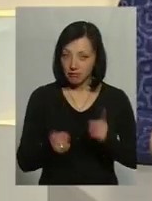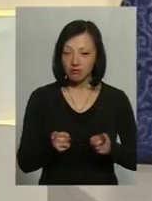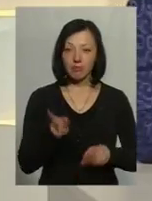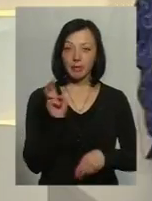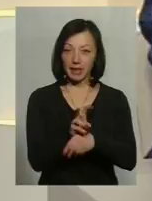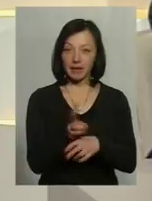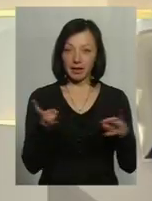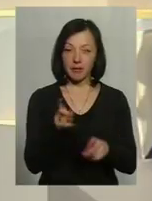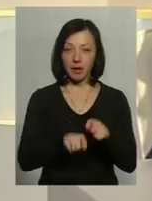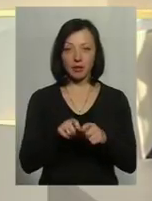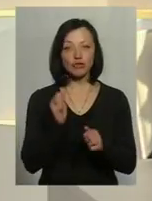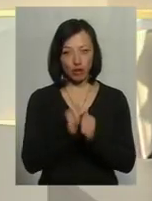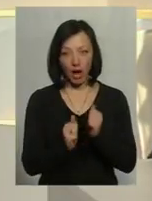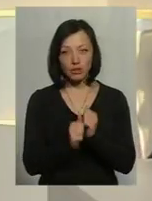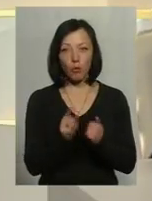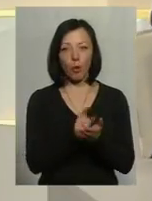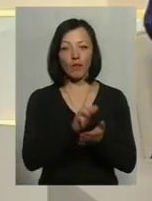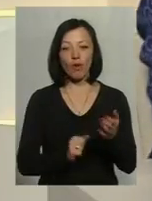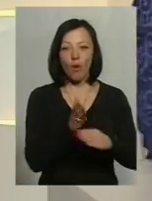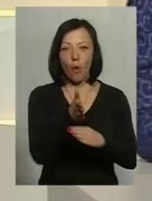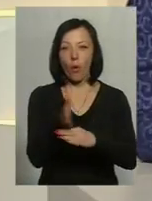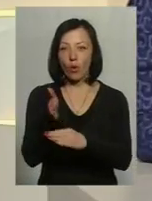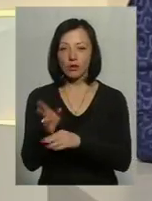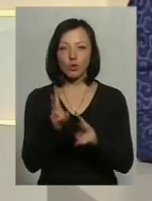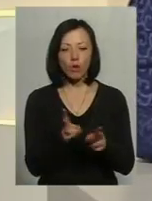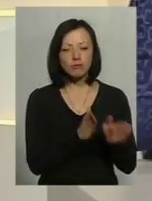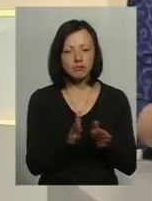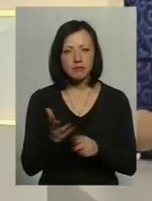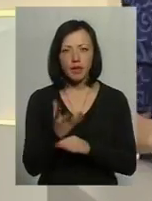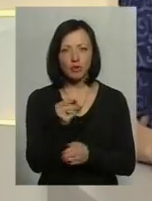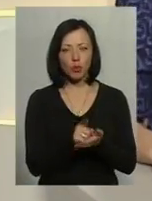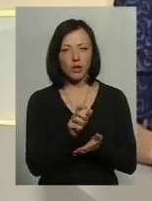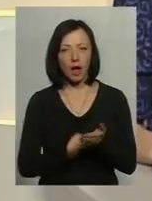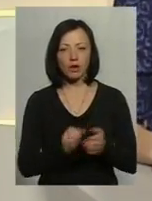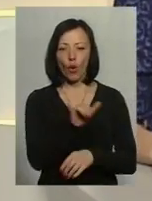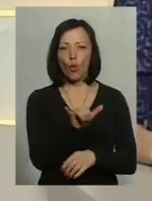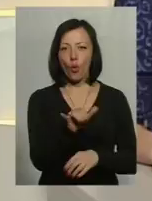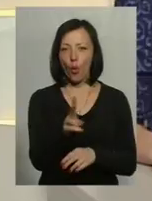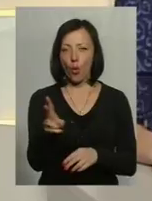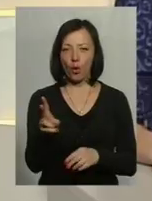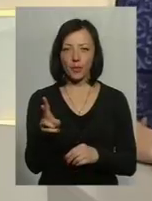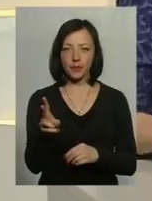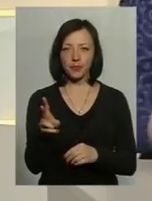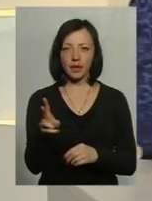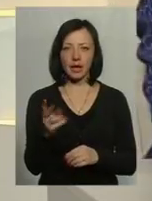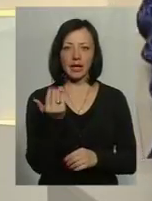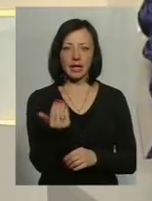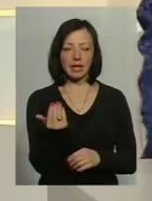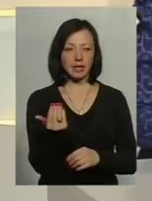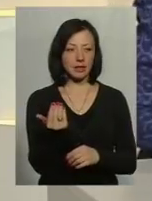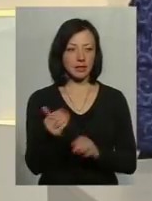на перевірку, і як часто податкова ходить до тих, хто справно сплачує податки, в кого їхні